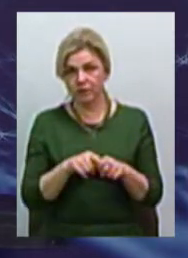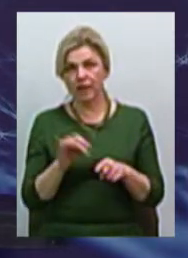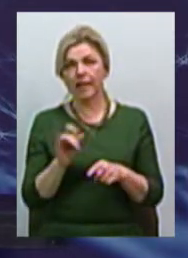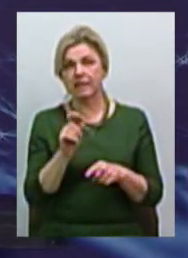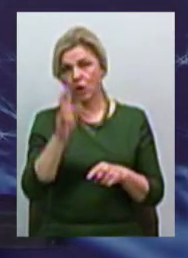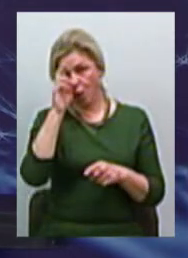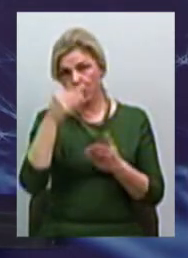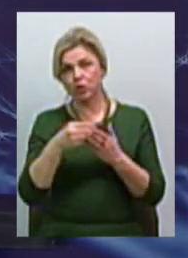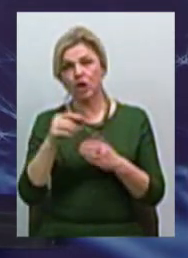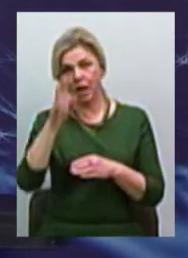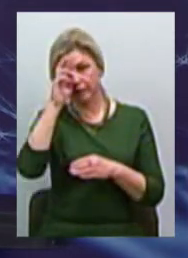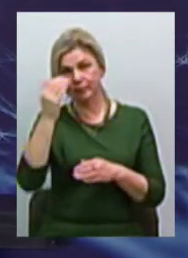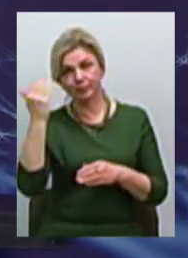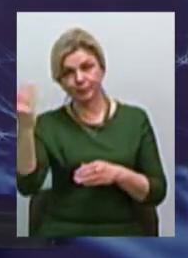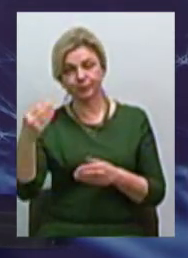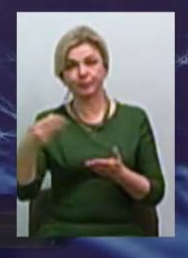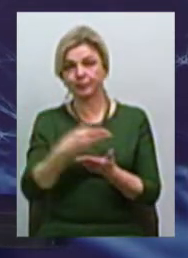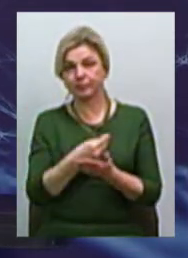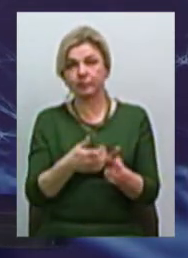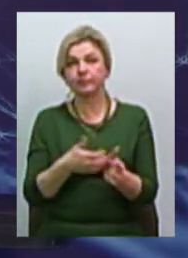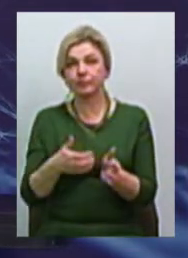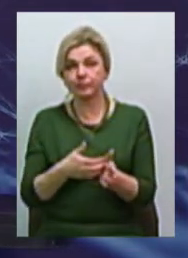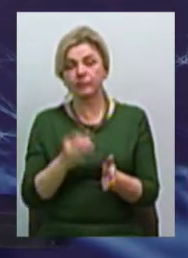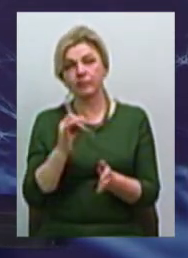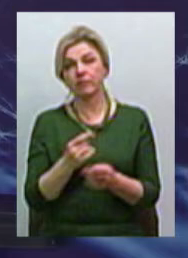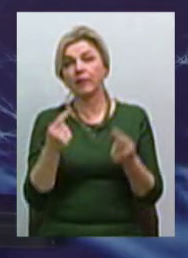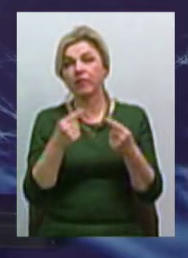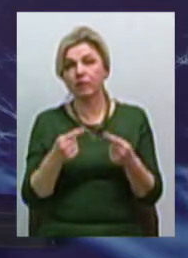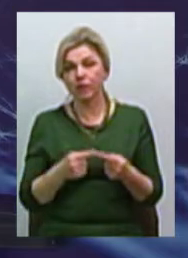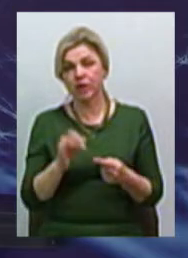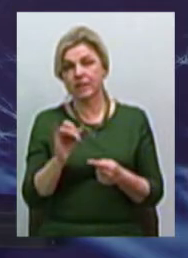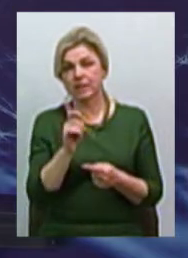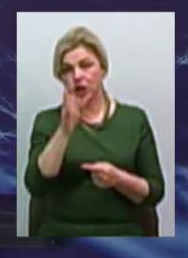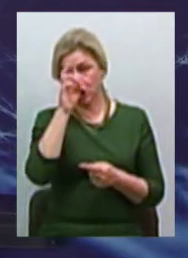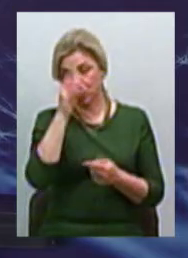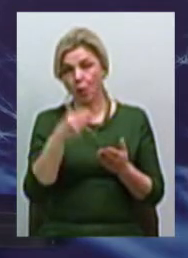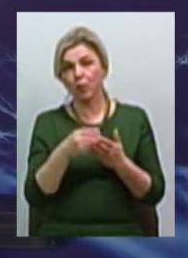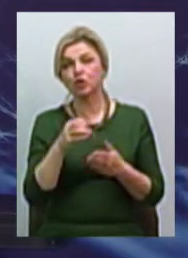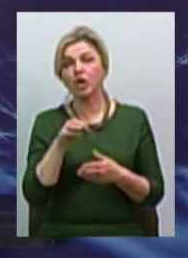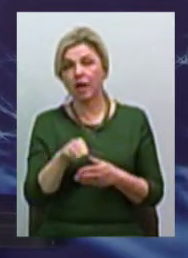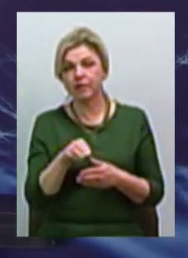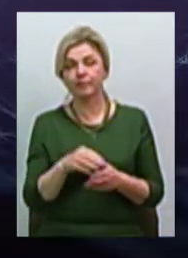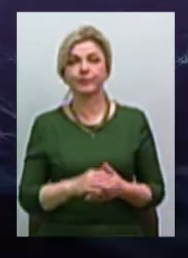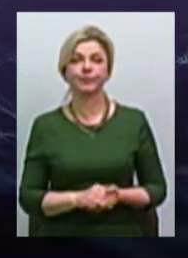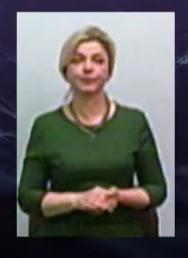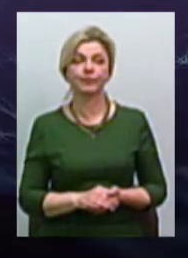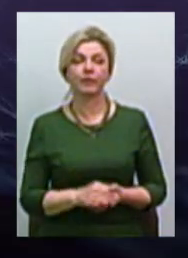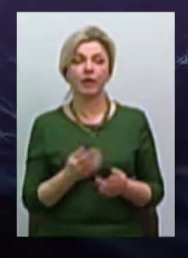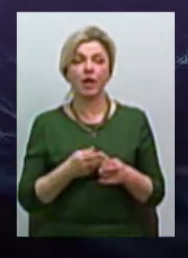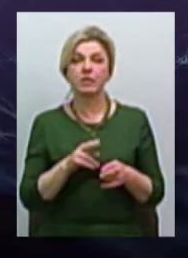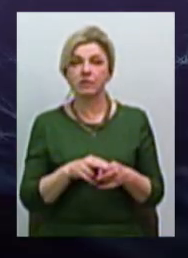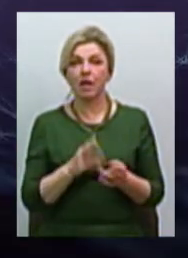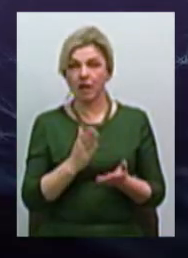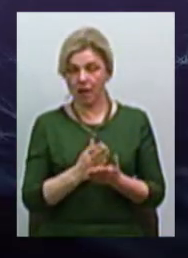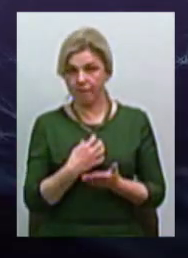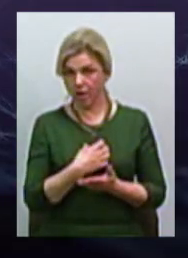держбюджету, недостатність фінансування, відповідно, із державного бюджету. По цей певною мірою є об'єктивна